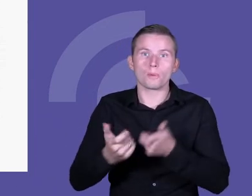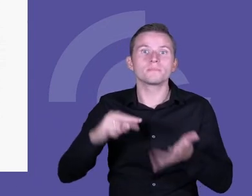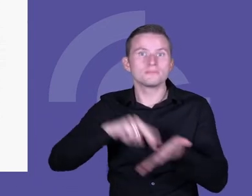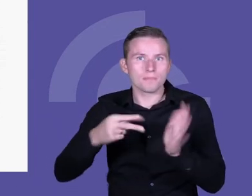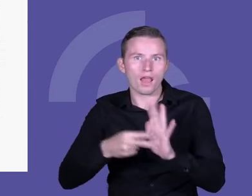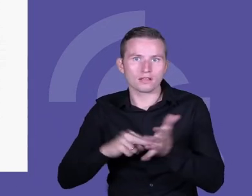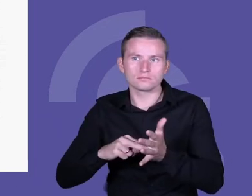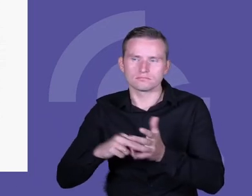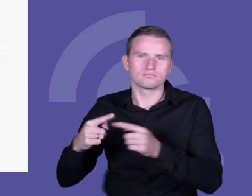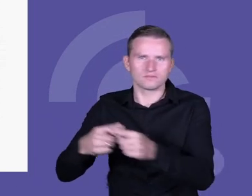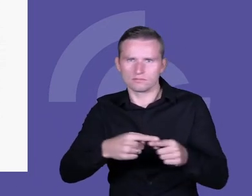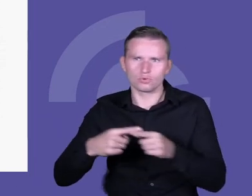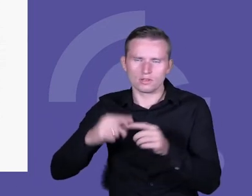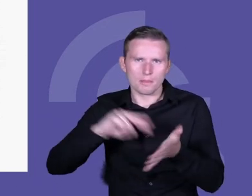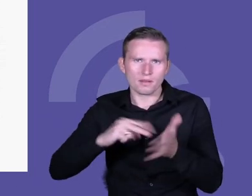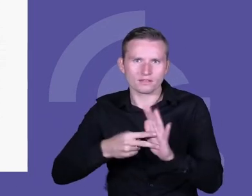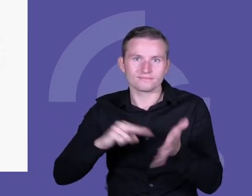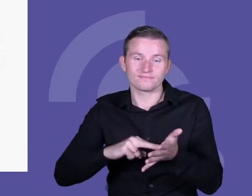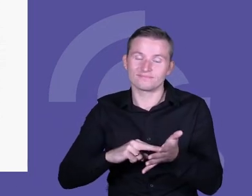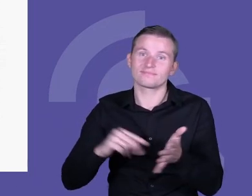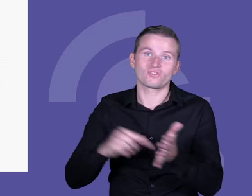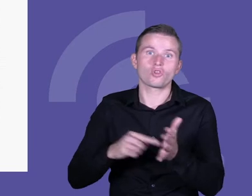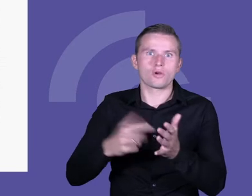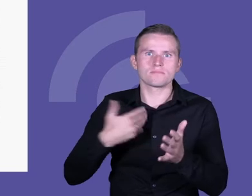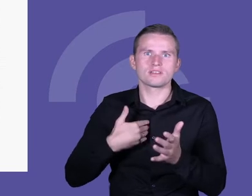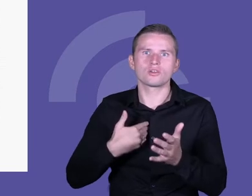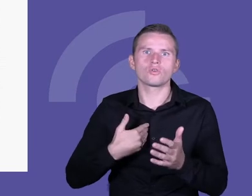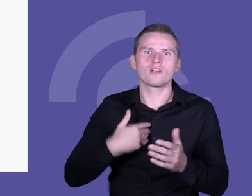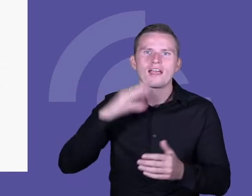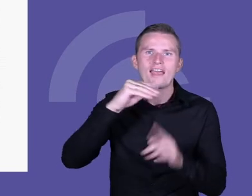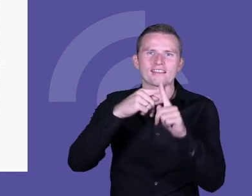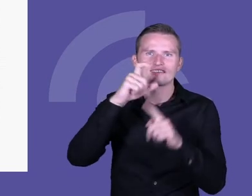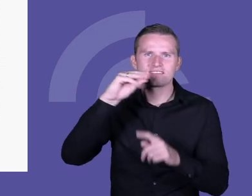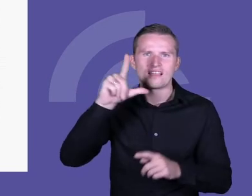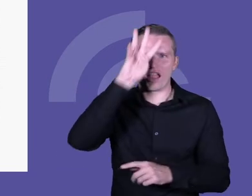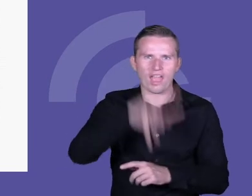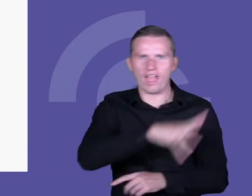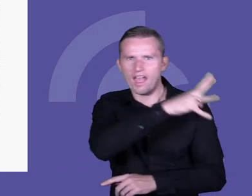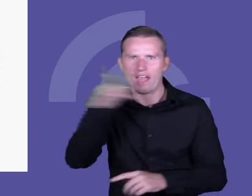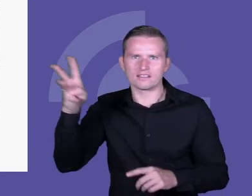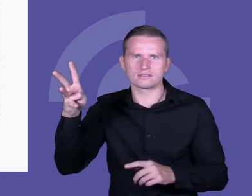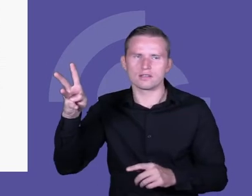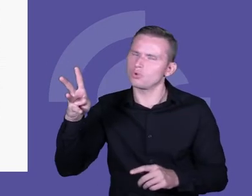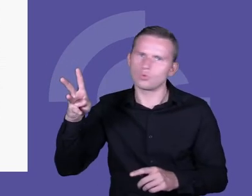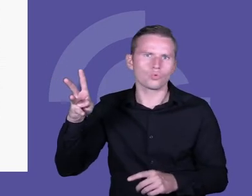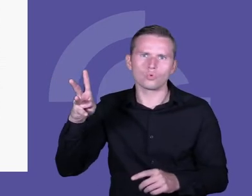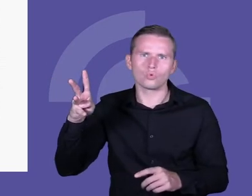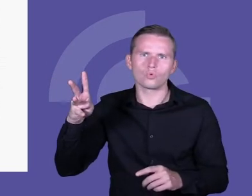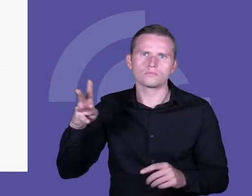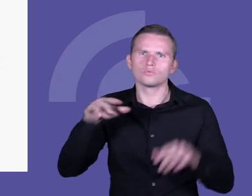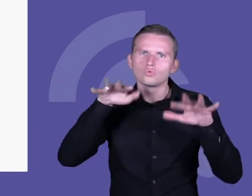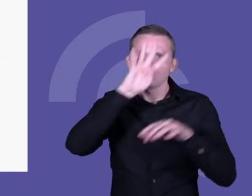To był dosyć złożony arkusz w Excelu, składający się z kilku arkuszy.